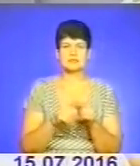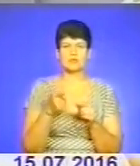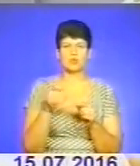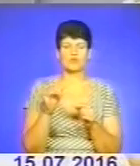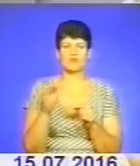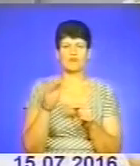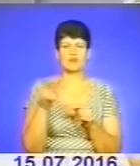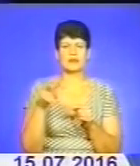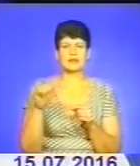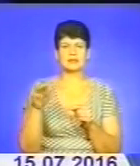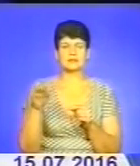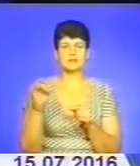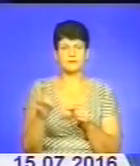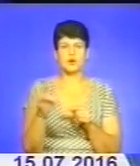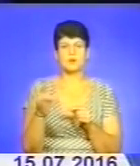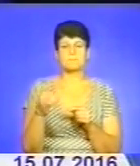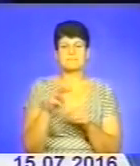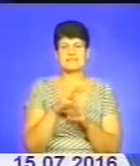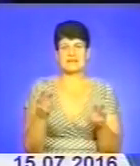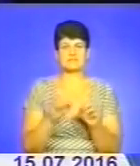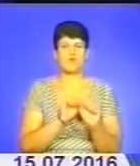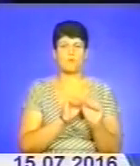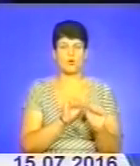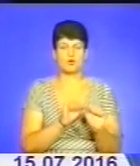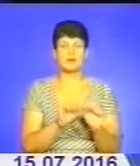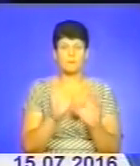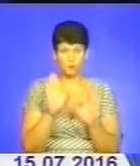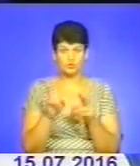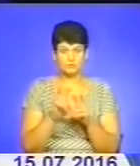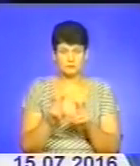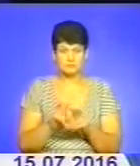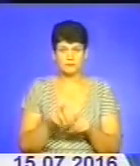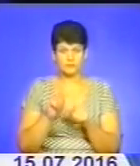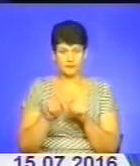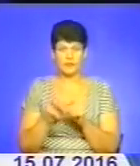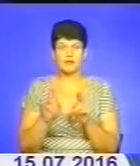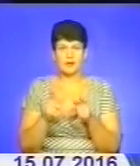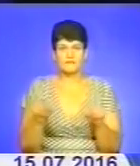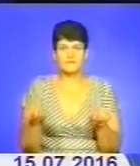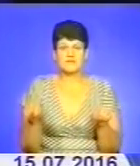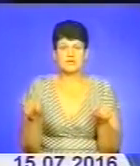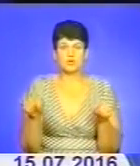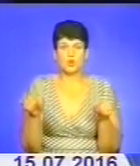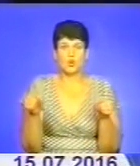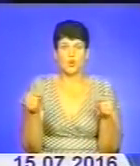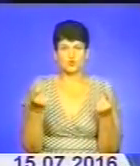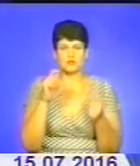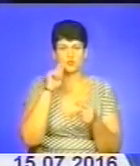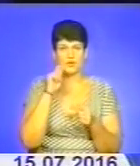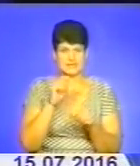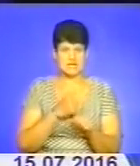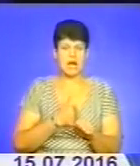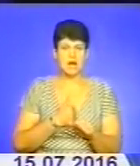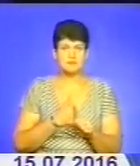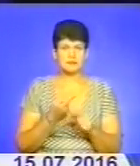Flickr. Міністерство оборони. Будуть досліджувати в Міністерстві оборони, як відроджувалася українська армія на основі цих знімків.